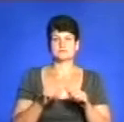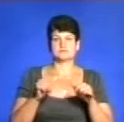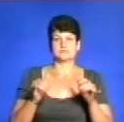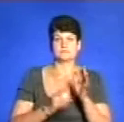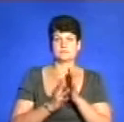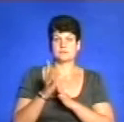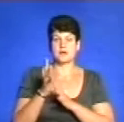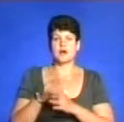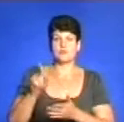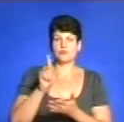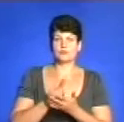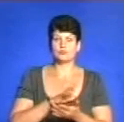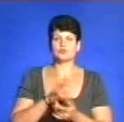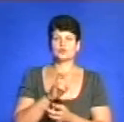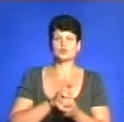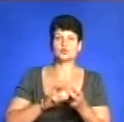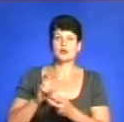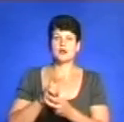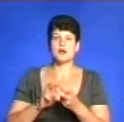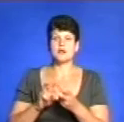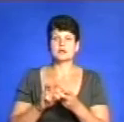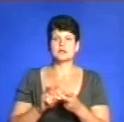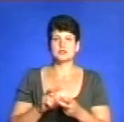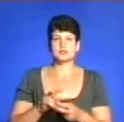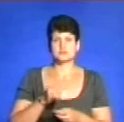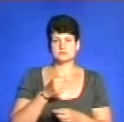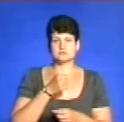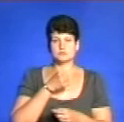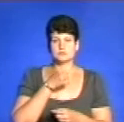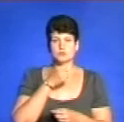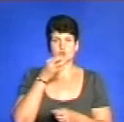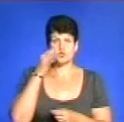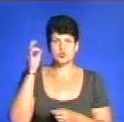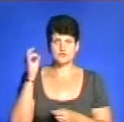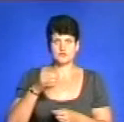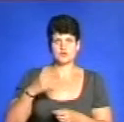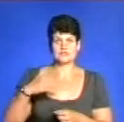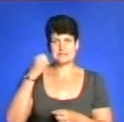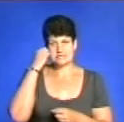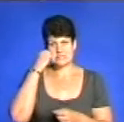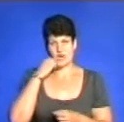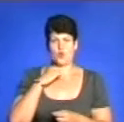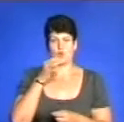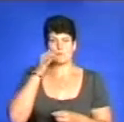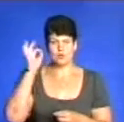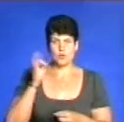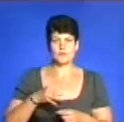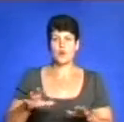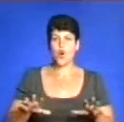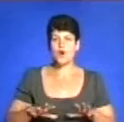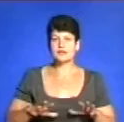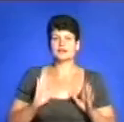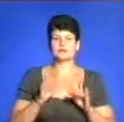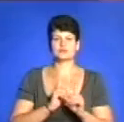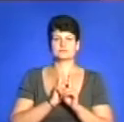Змушений був шукати, не вважаєтеся, Слава Орозович, старого досвідченого коня, який буде